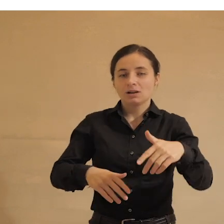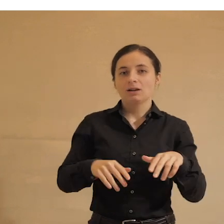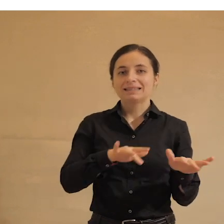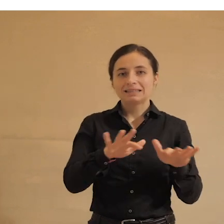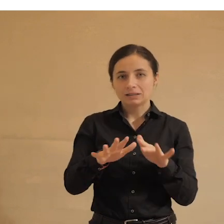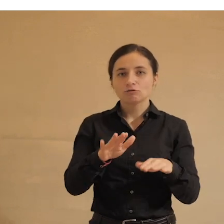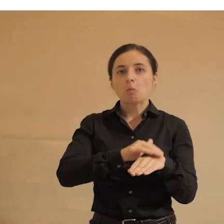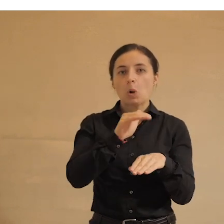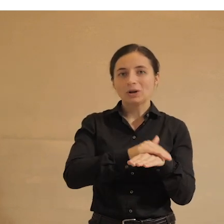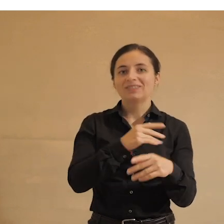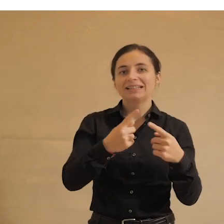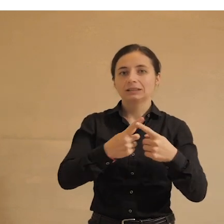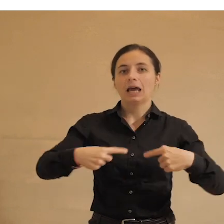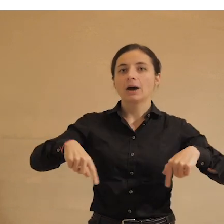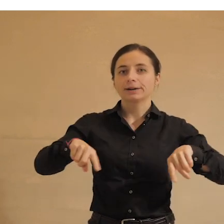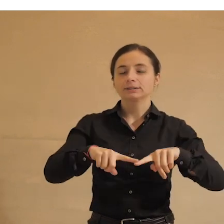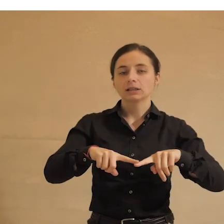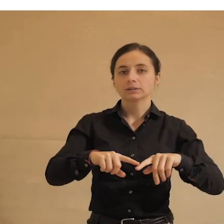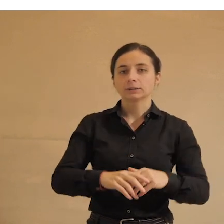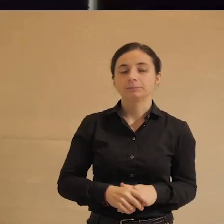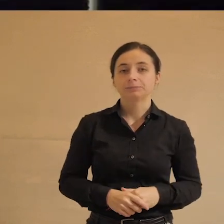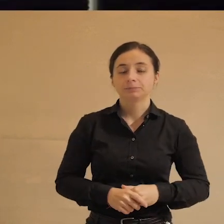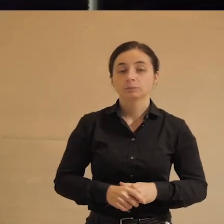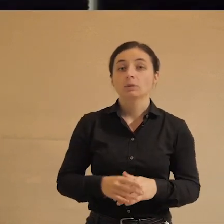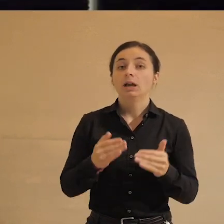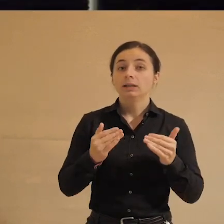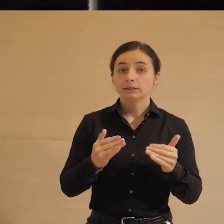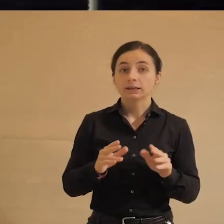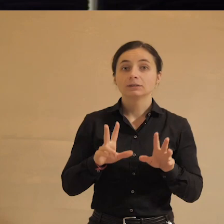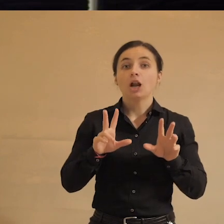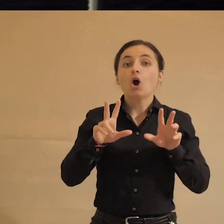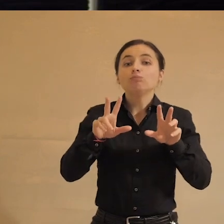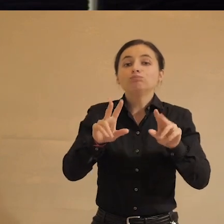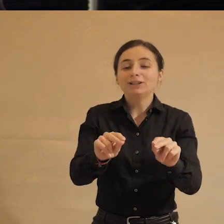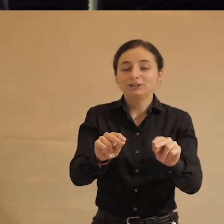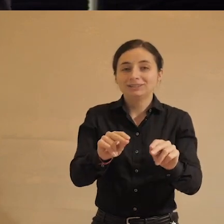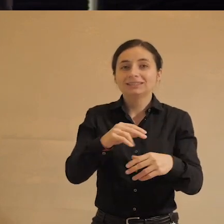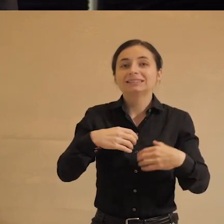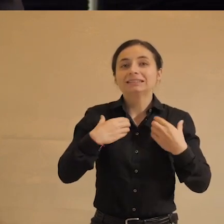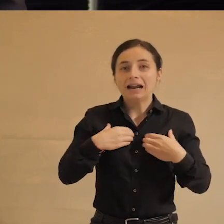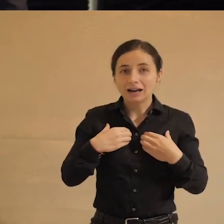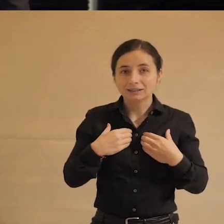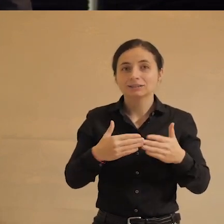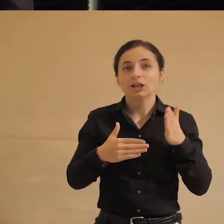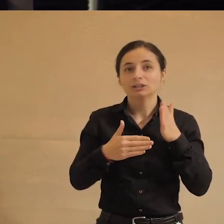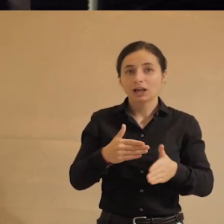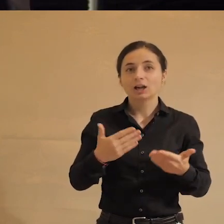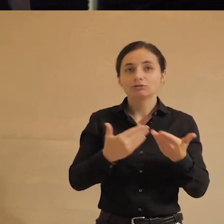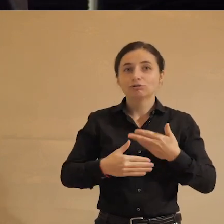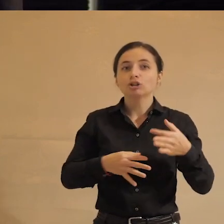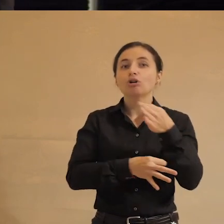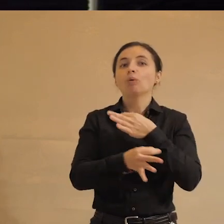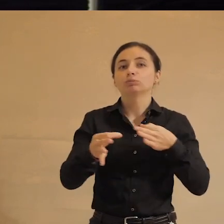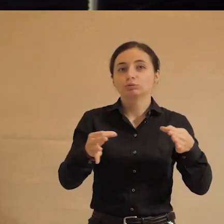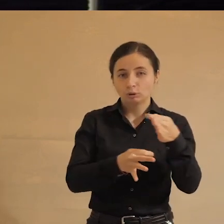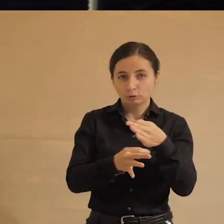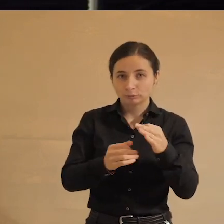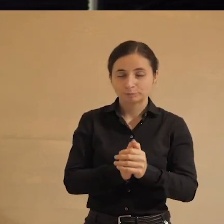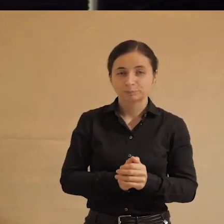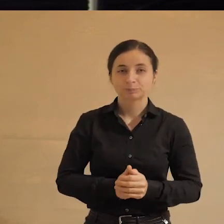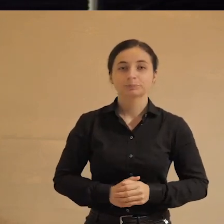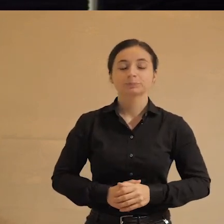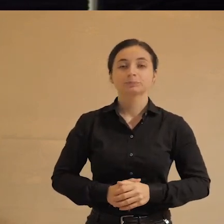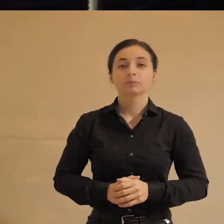благотворительных организаций. Теперь пообещанные страхи, так сказать, завершая наш обзор, о хорошем поговорили, теперь поговорим о